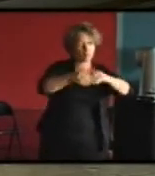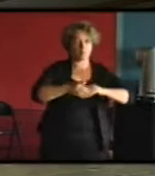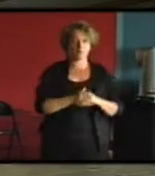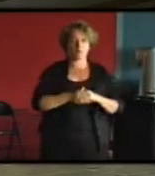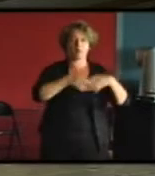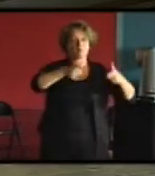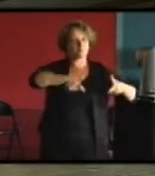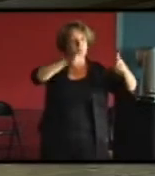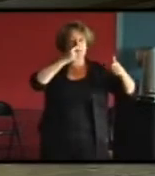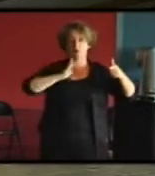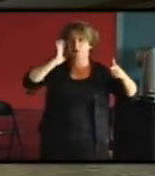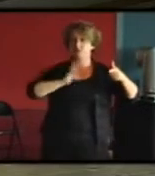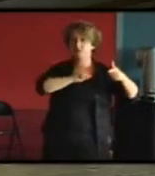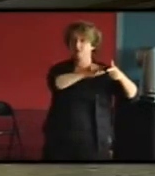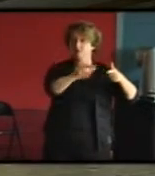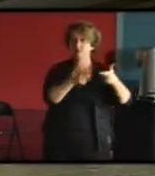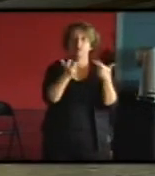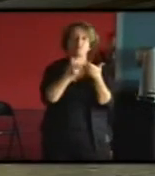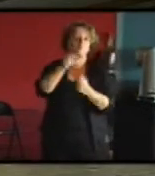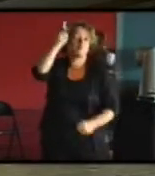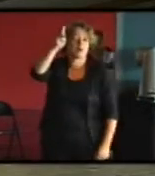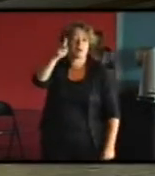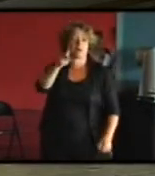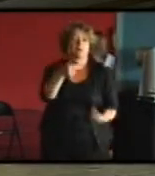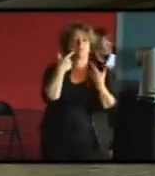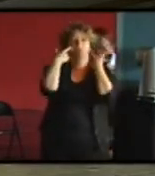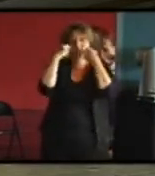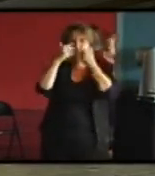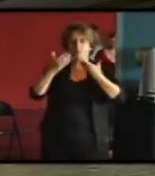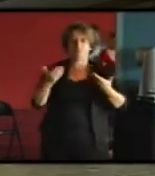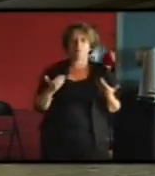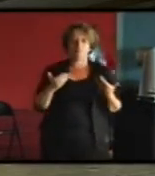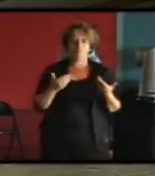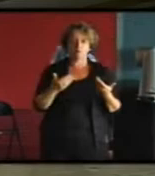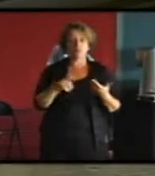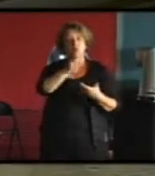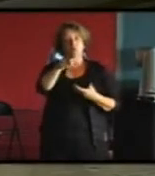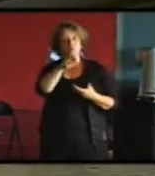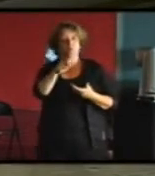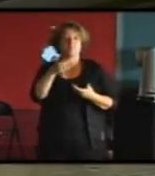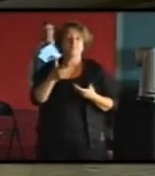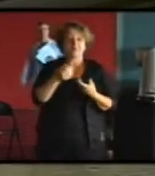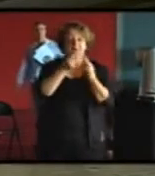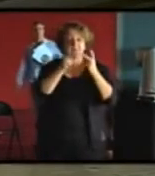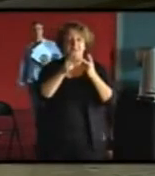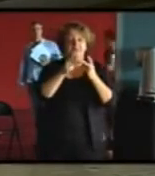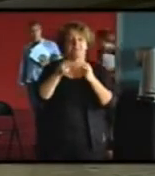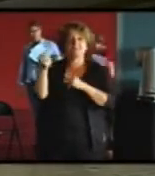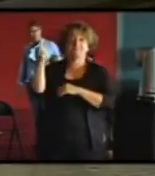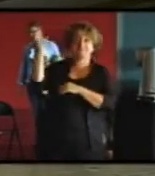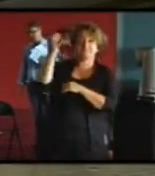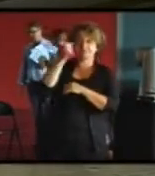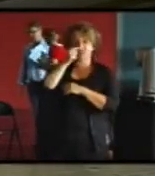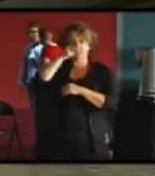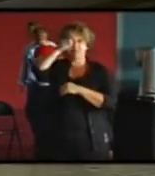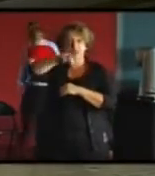à Paris il y a énormément on dit qu'un bâti parisien il peut tenir 300 ans c'est un peu théorique parce qu'on a peu de bâtis qui